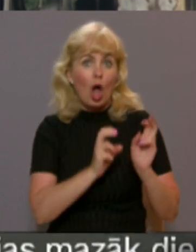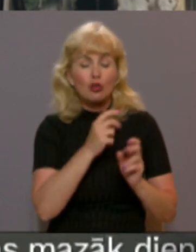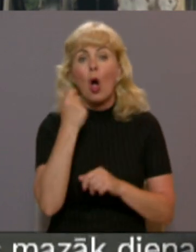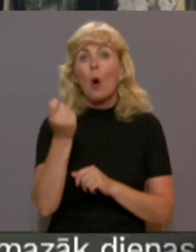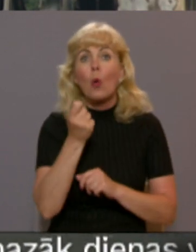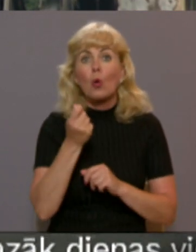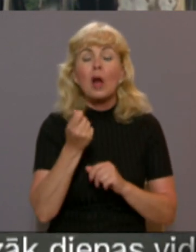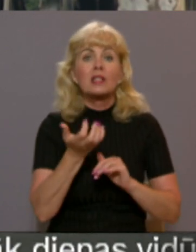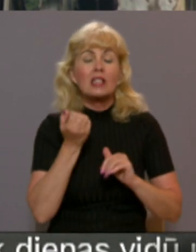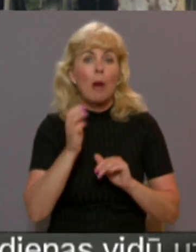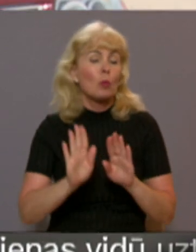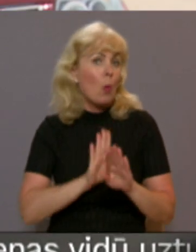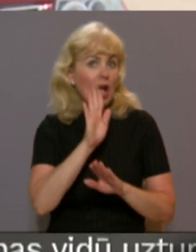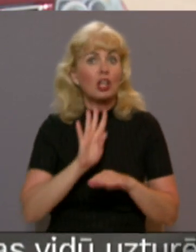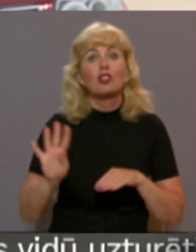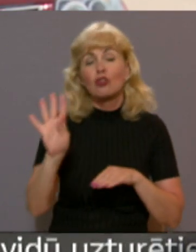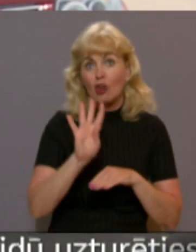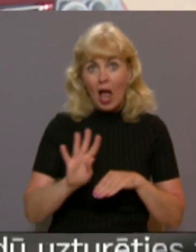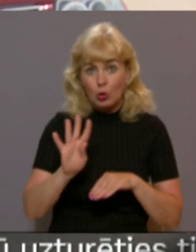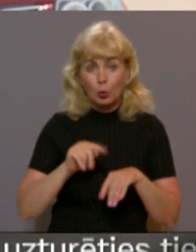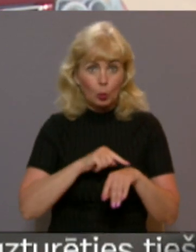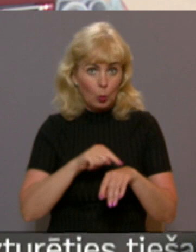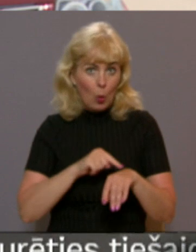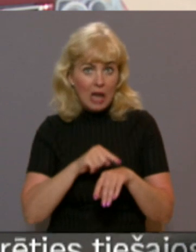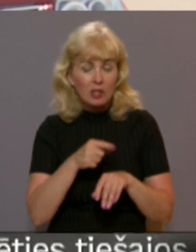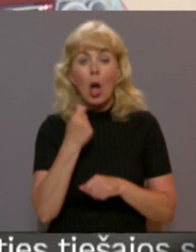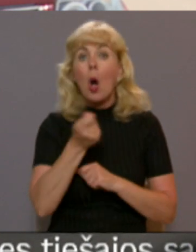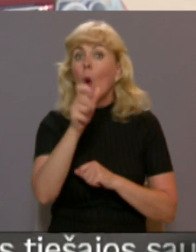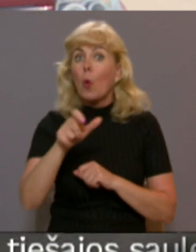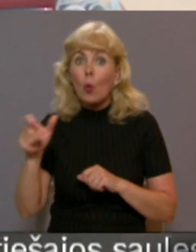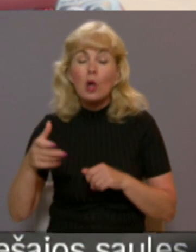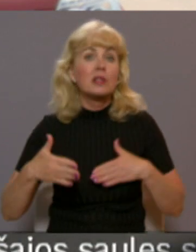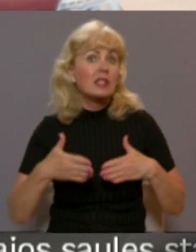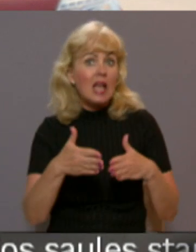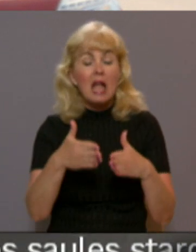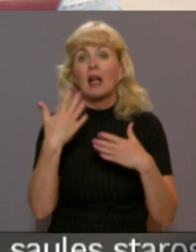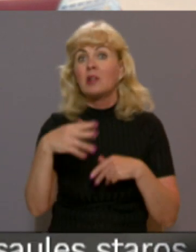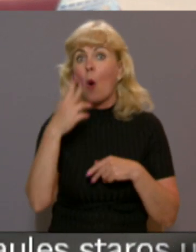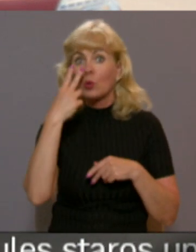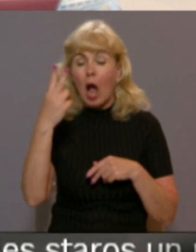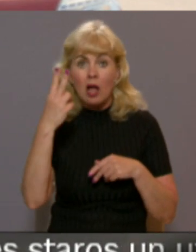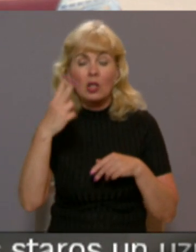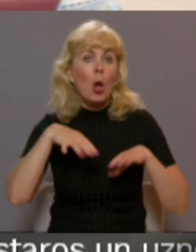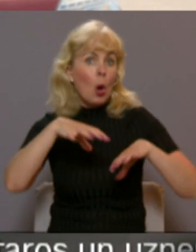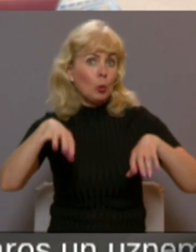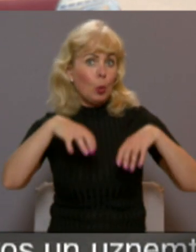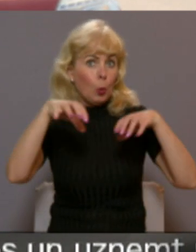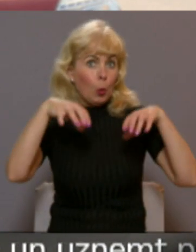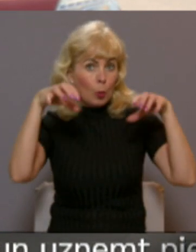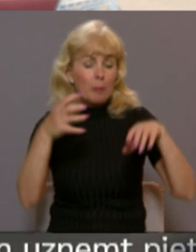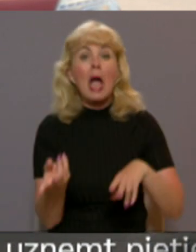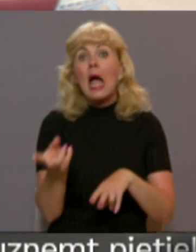saņēmījis pirms četriem rītā. Uguns dzēsēja jau ceļā redzēja, ka ir liela dūma ierodoties